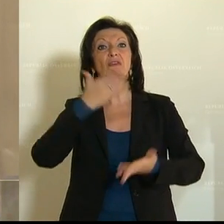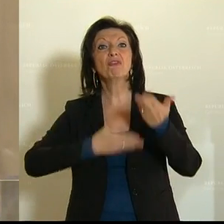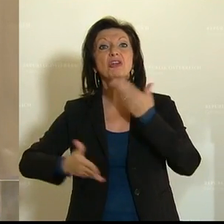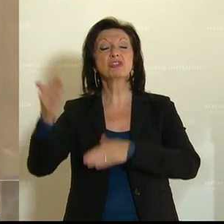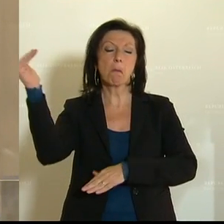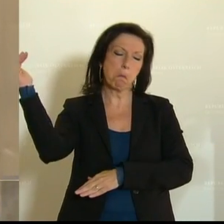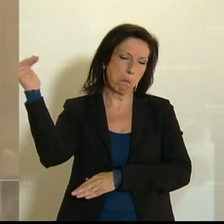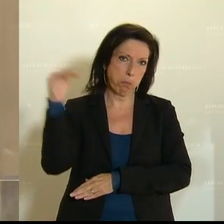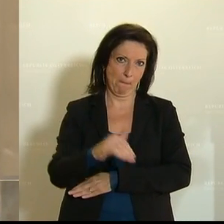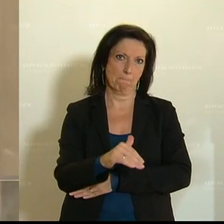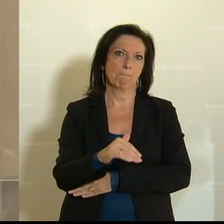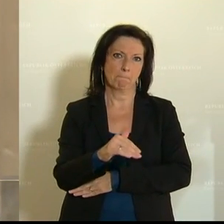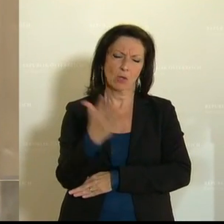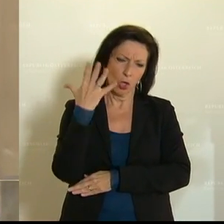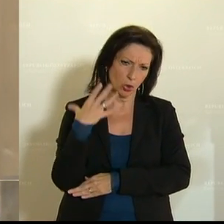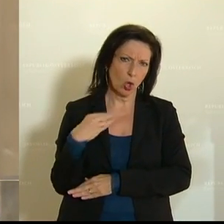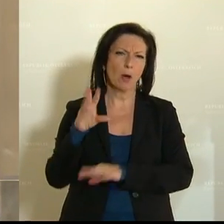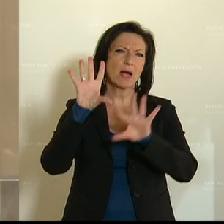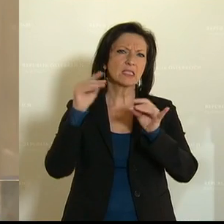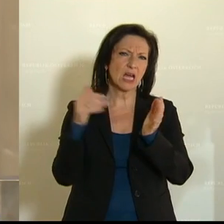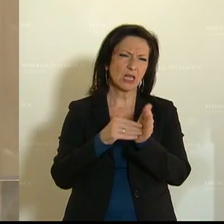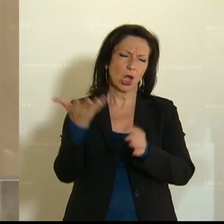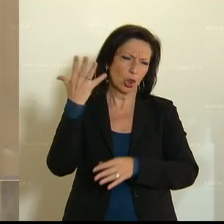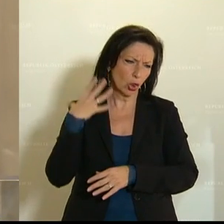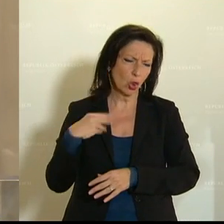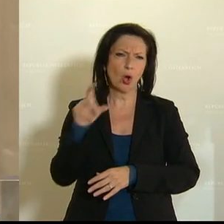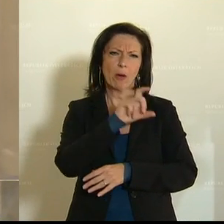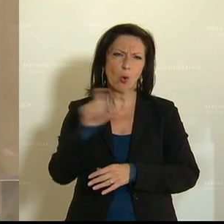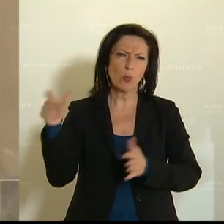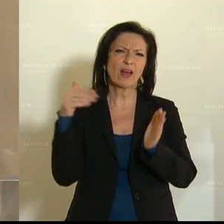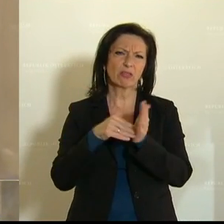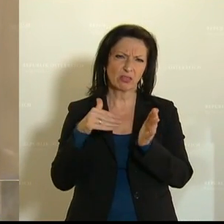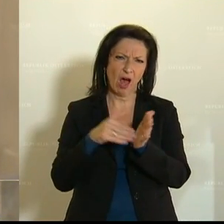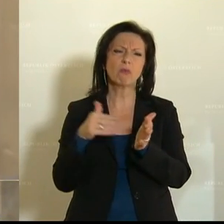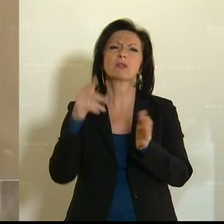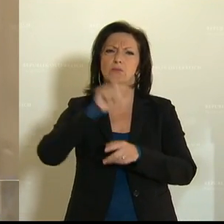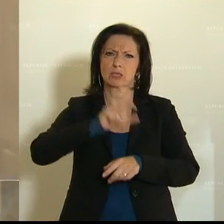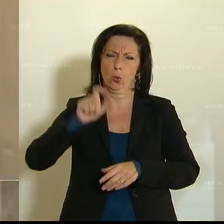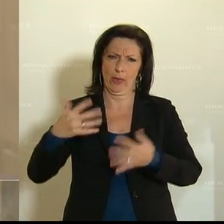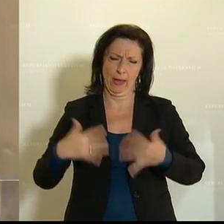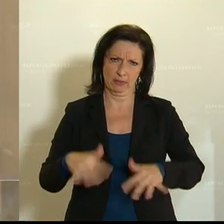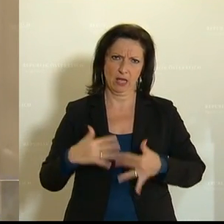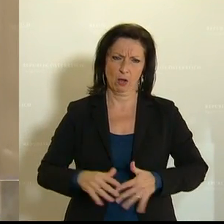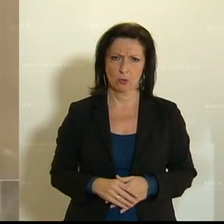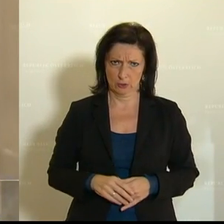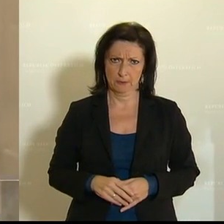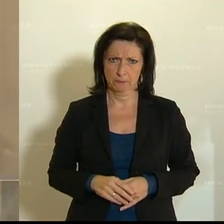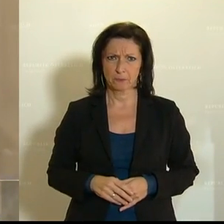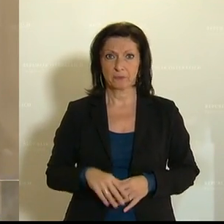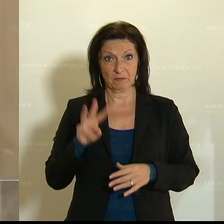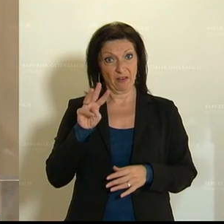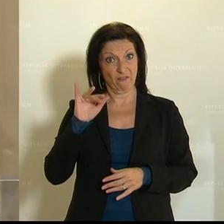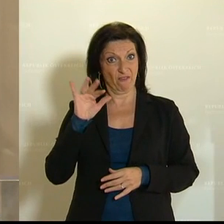und wird weiter 10.000 Jahrhunderttausende Arbeitsplätze kosten. Eine aktuelle Prognose des